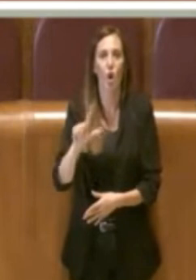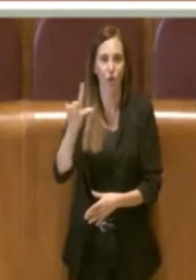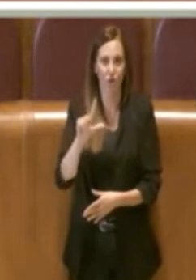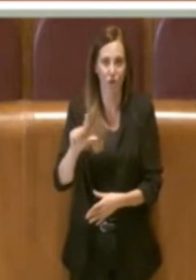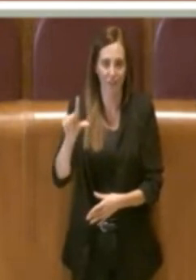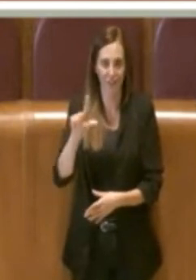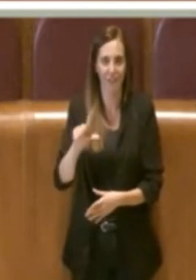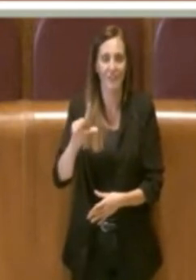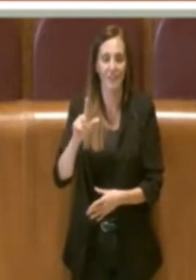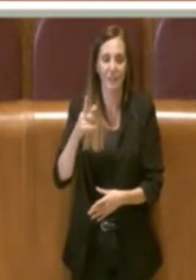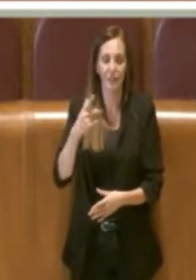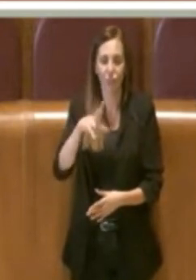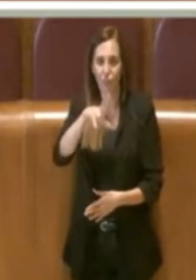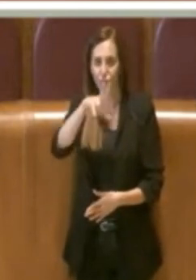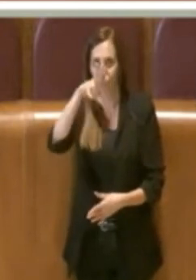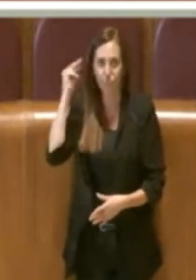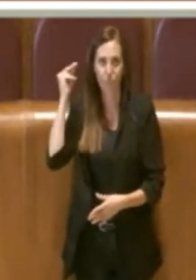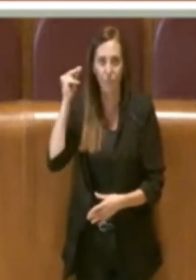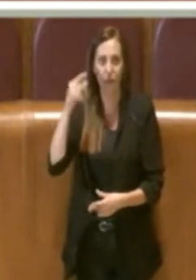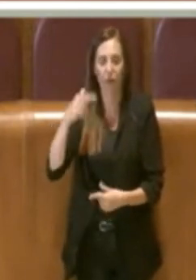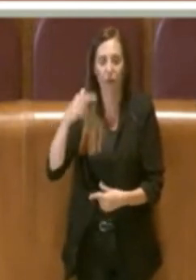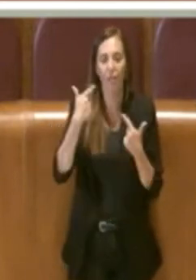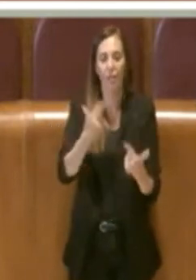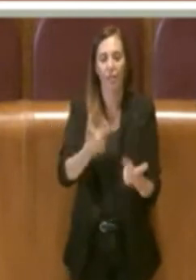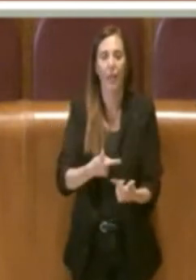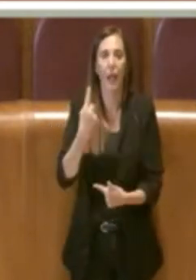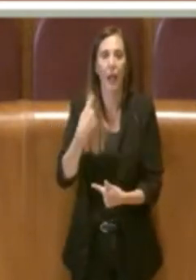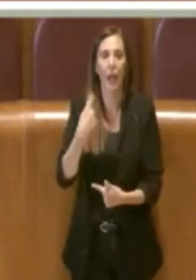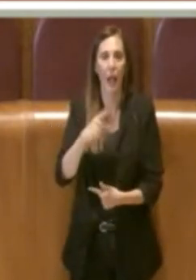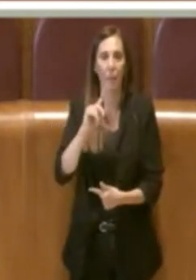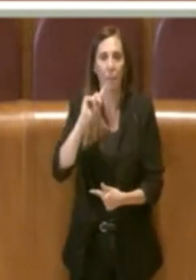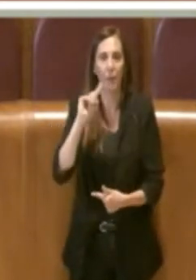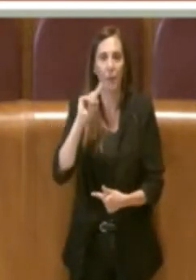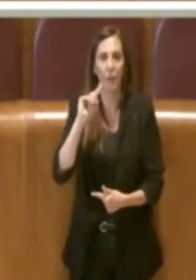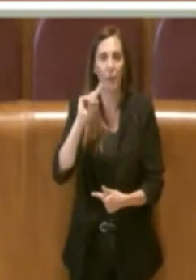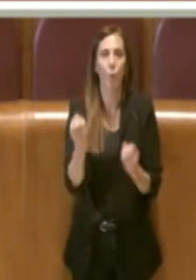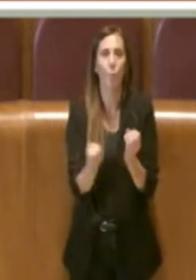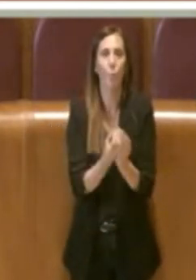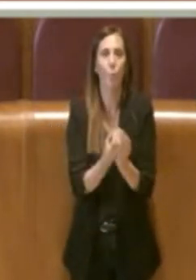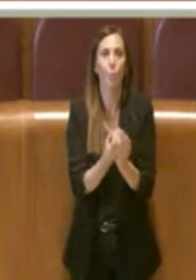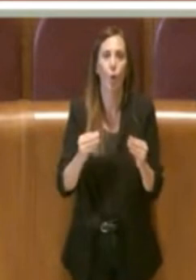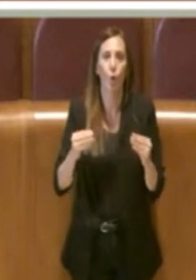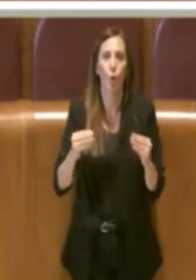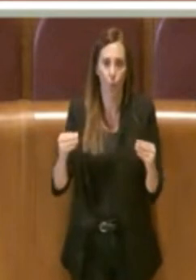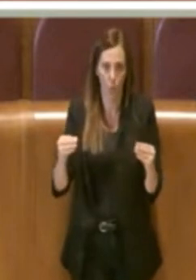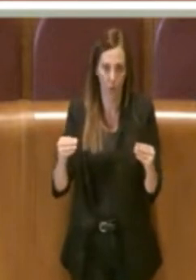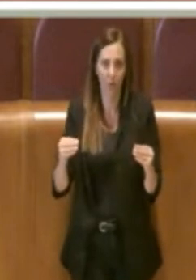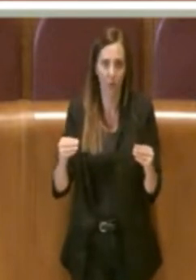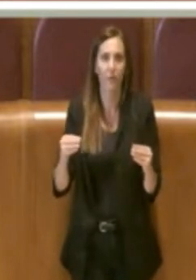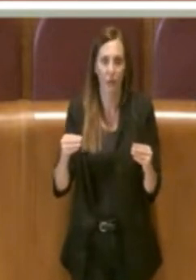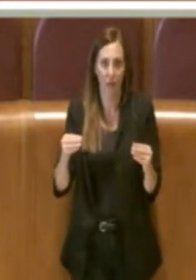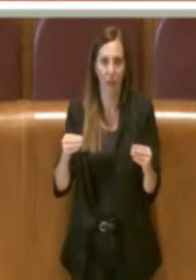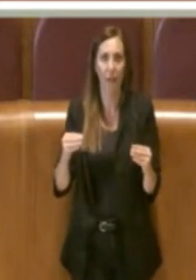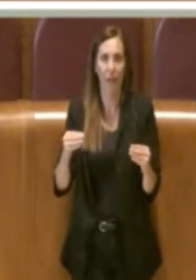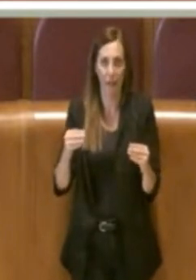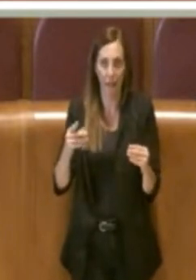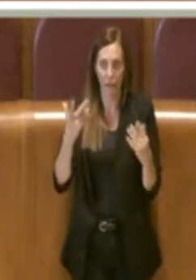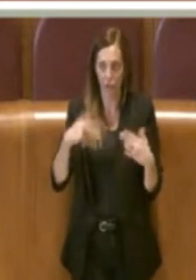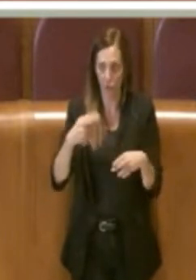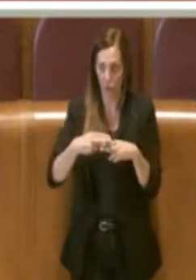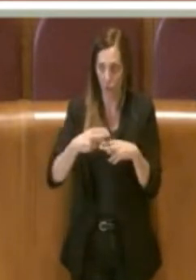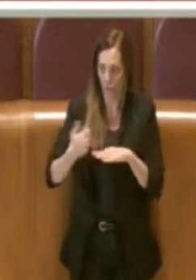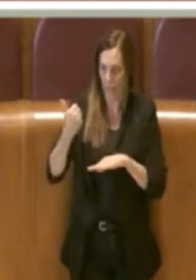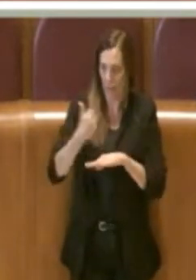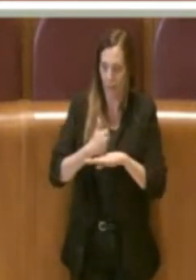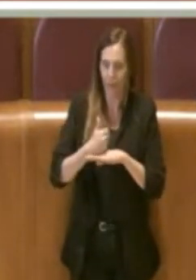ai migliori prodotti delle varie attività artigianali istituito da Roma Capitale, proprio per